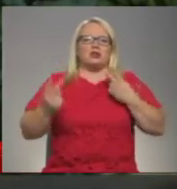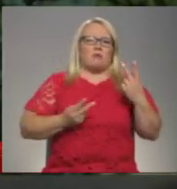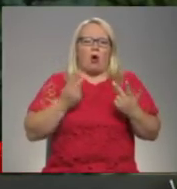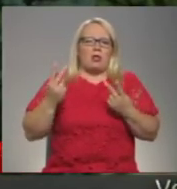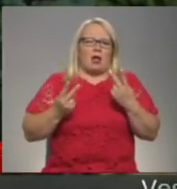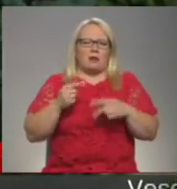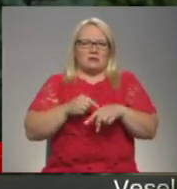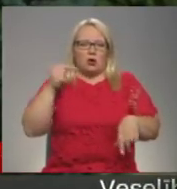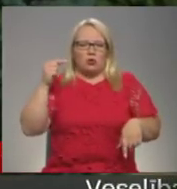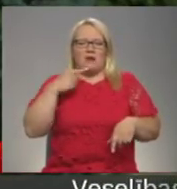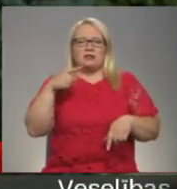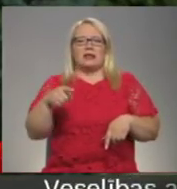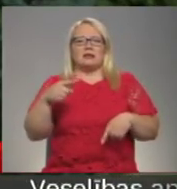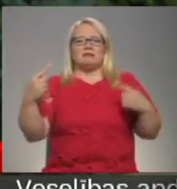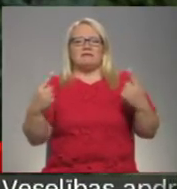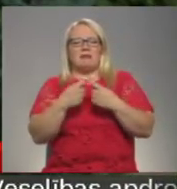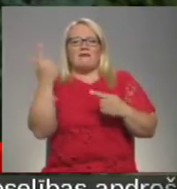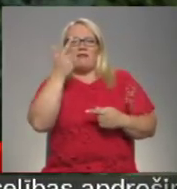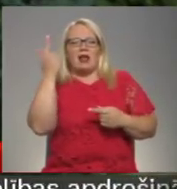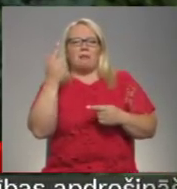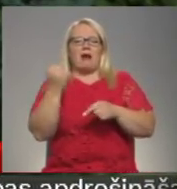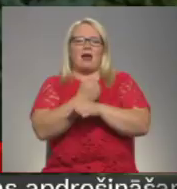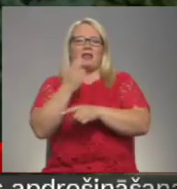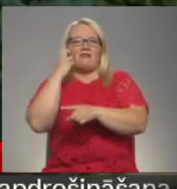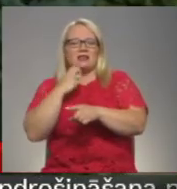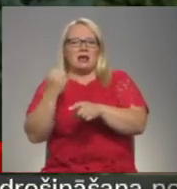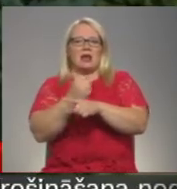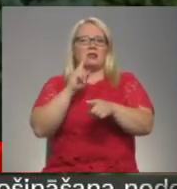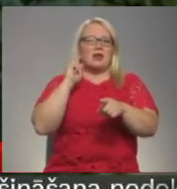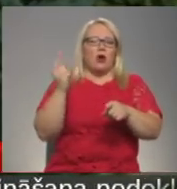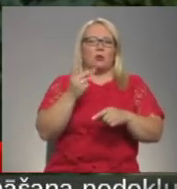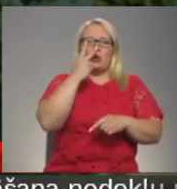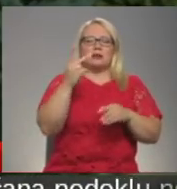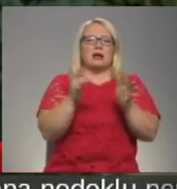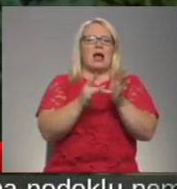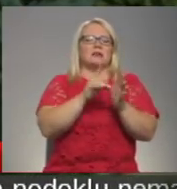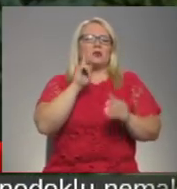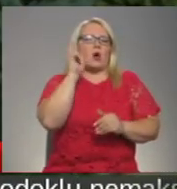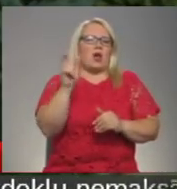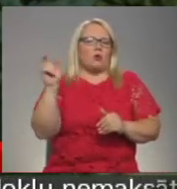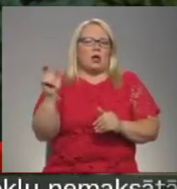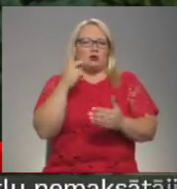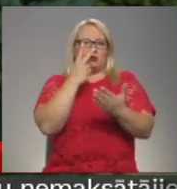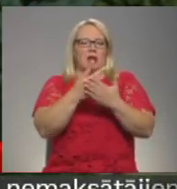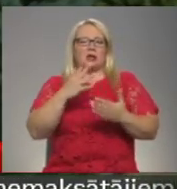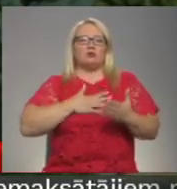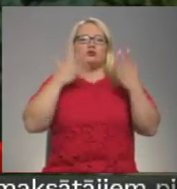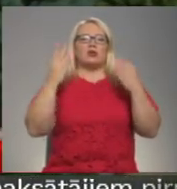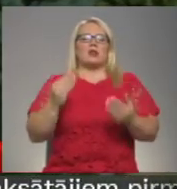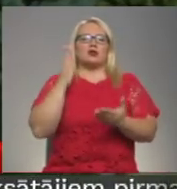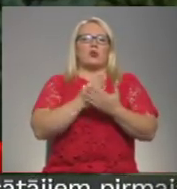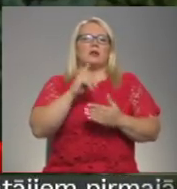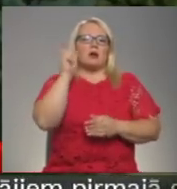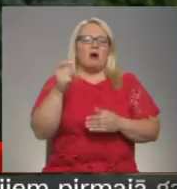jauniešiem, bet arī vecākiem cilvēkiem ir redzēt, kāds ir no jauniešu skatu punktu. Kas arī mūsdienās noteikti jauniešiem, kas